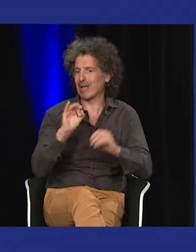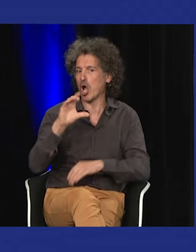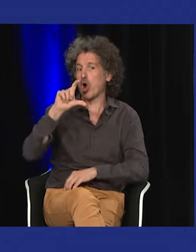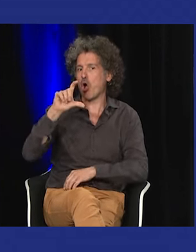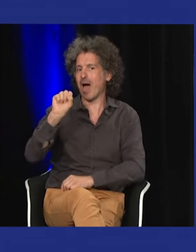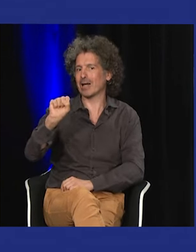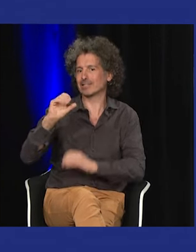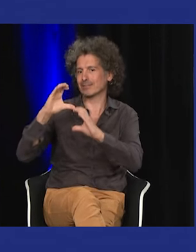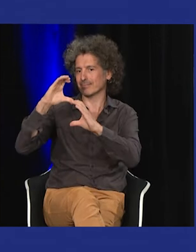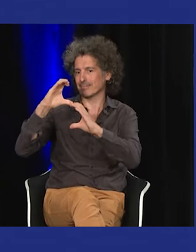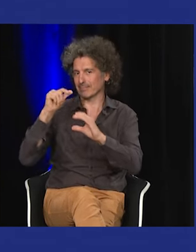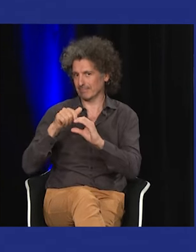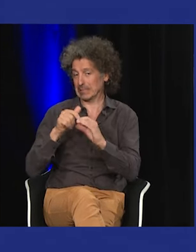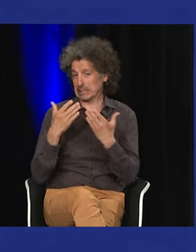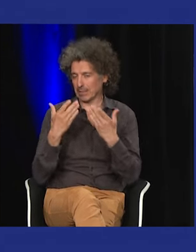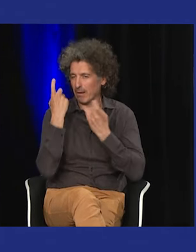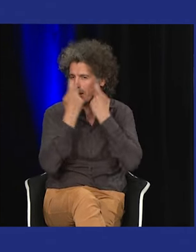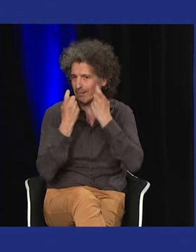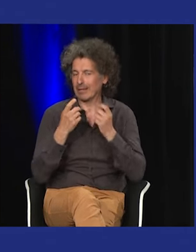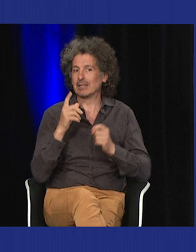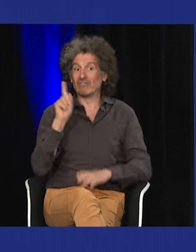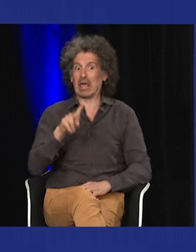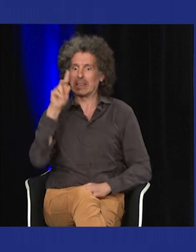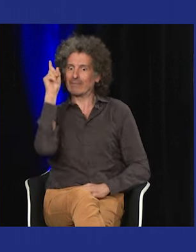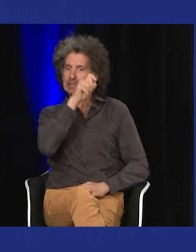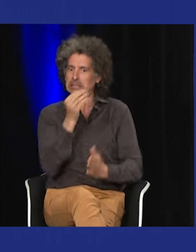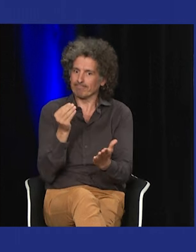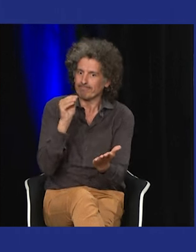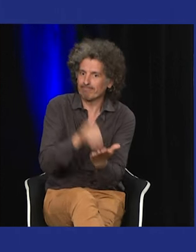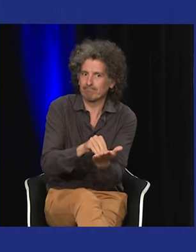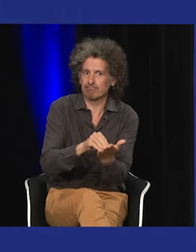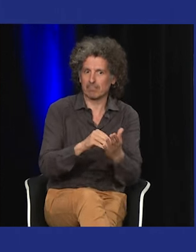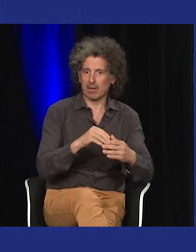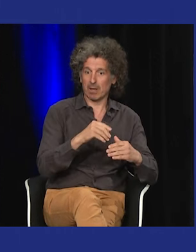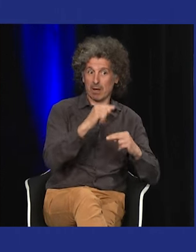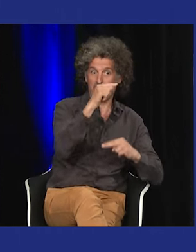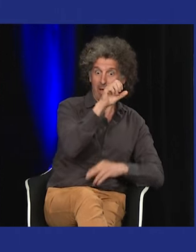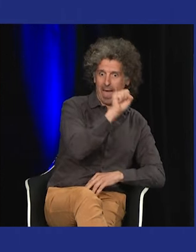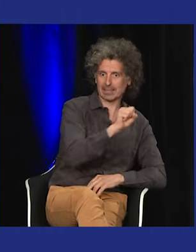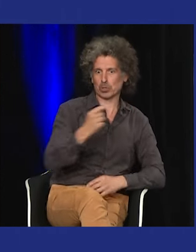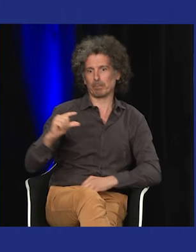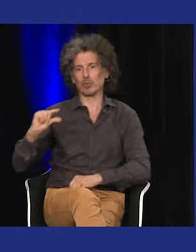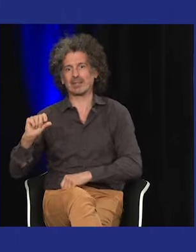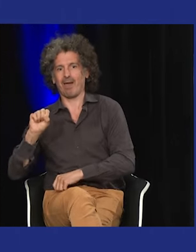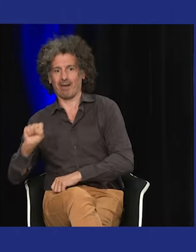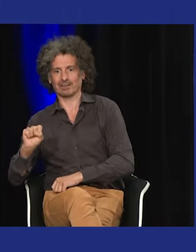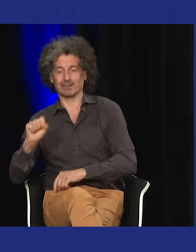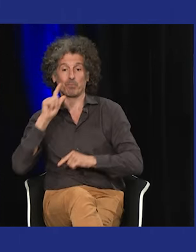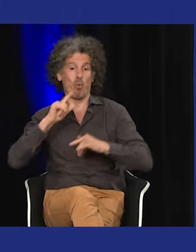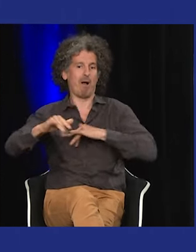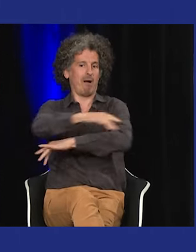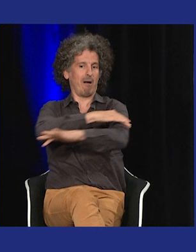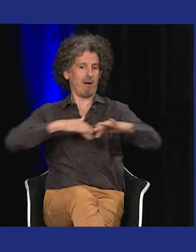Et c'est vrai qu'Andréa expliquait la notion de grand S et petit S. Et c'est vrai que ce n pas forcément